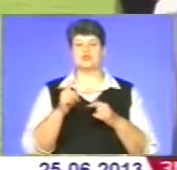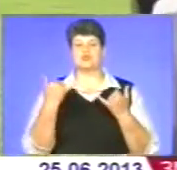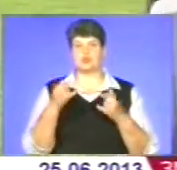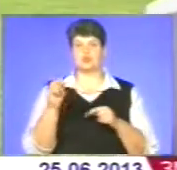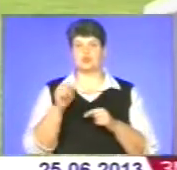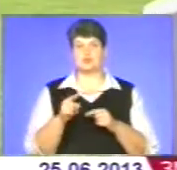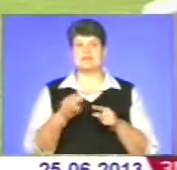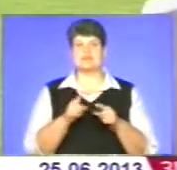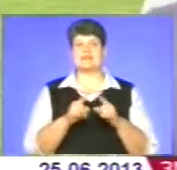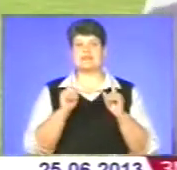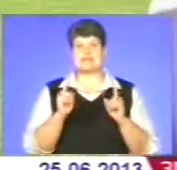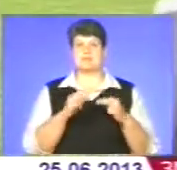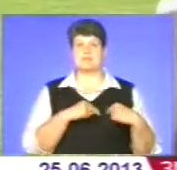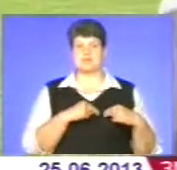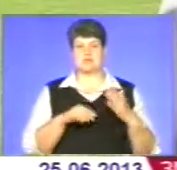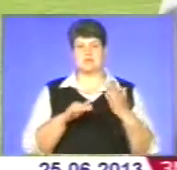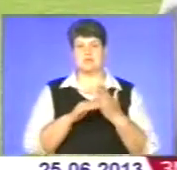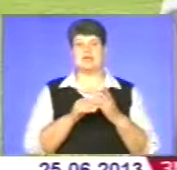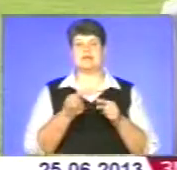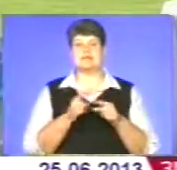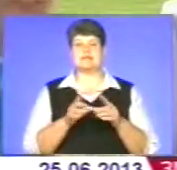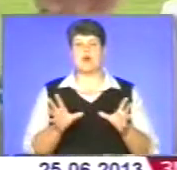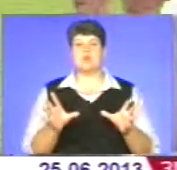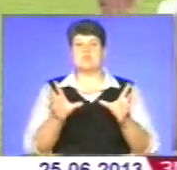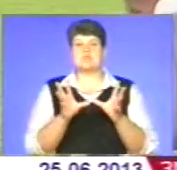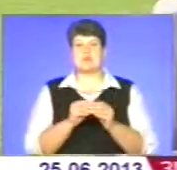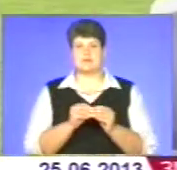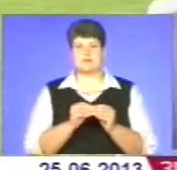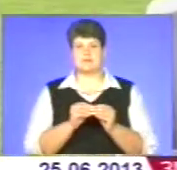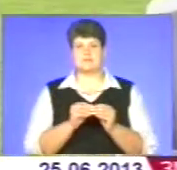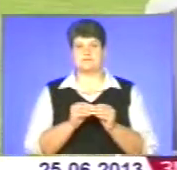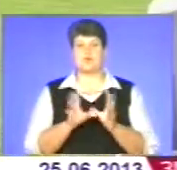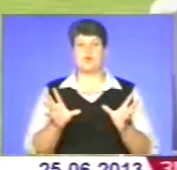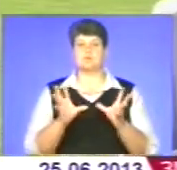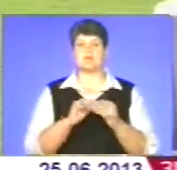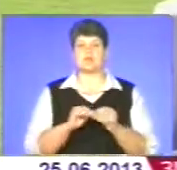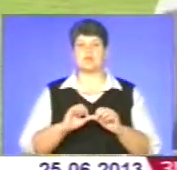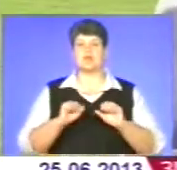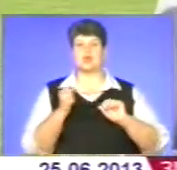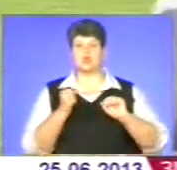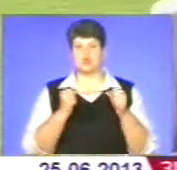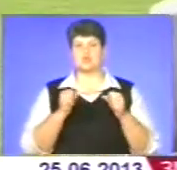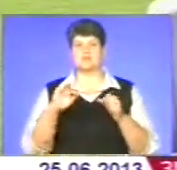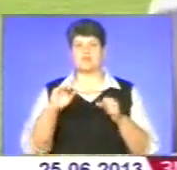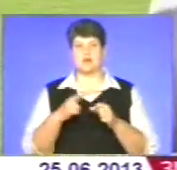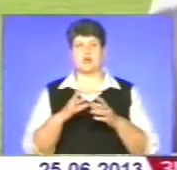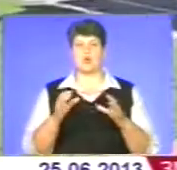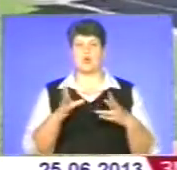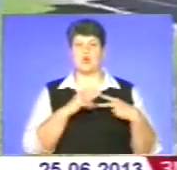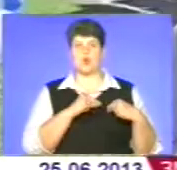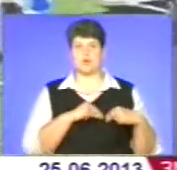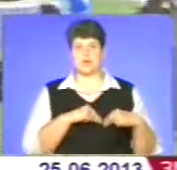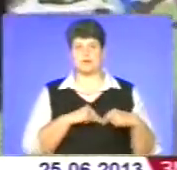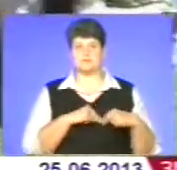тільки праці допомагає. Це їх об'єднує, це їх об'єднує як друзів, як колег, як друзів по роботі.